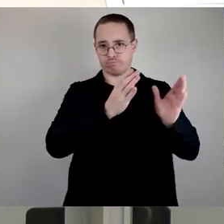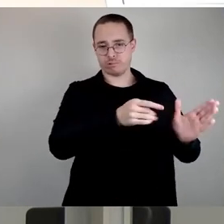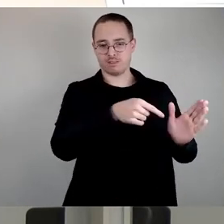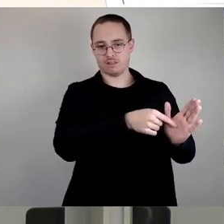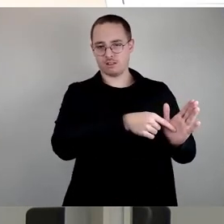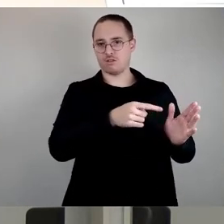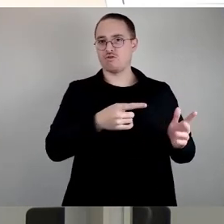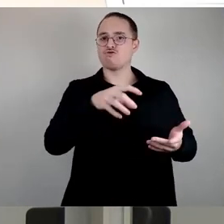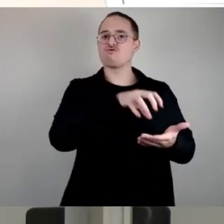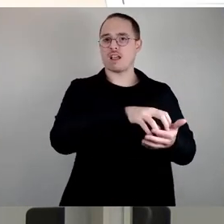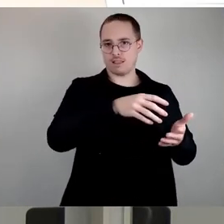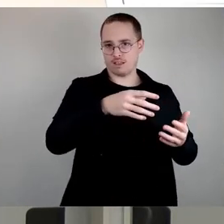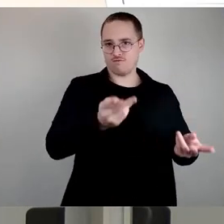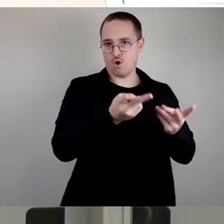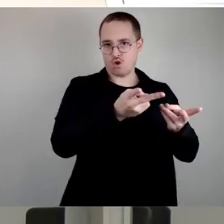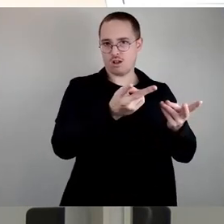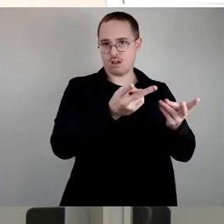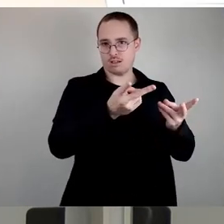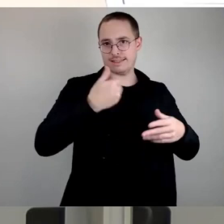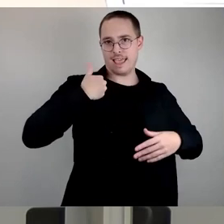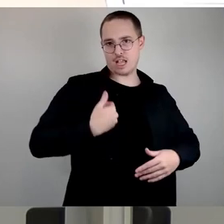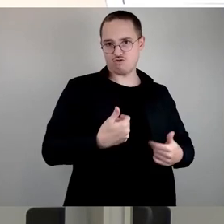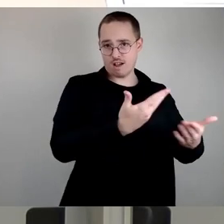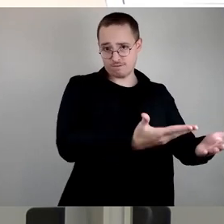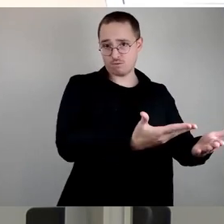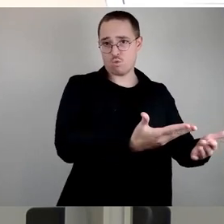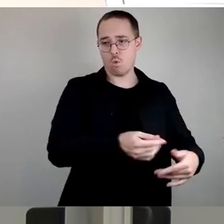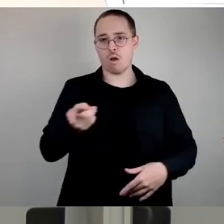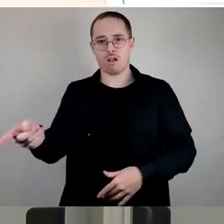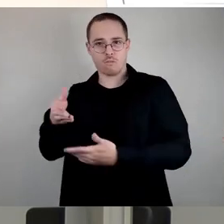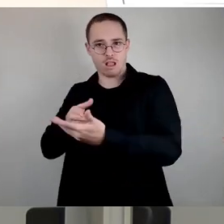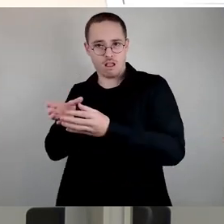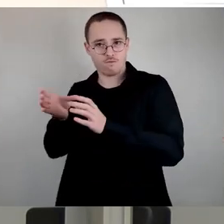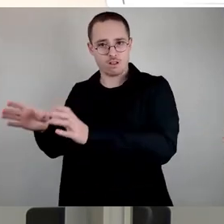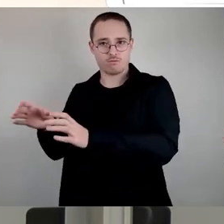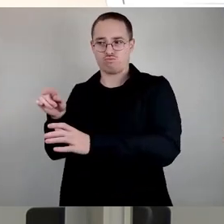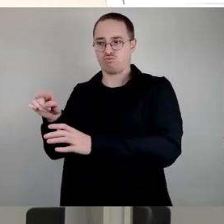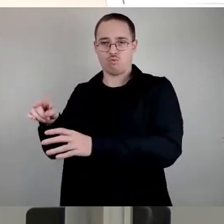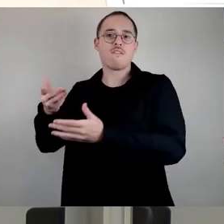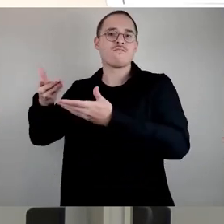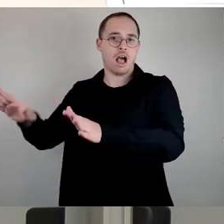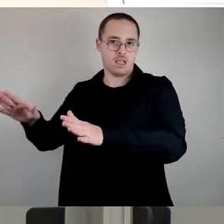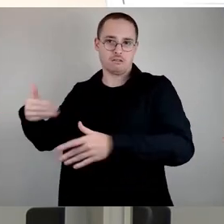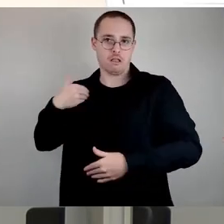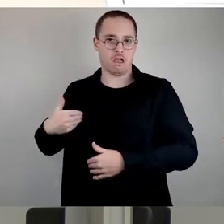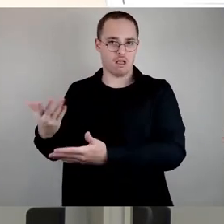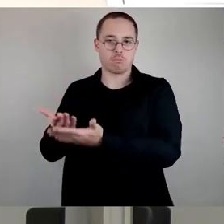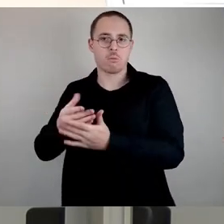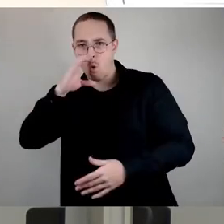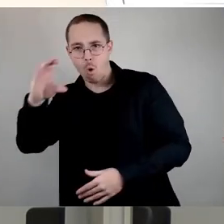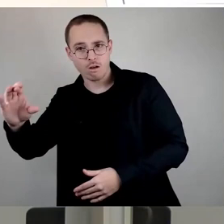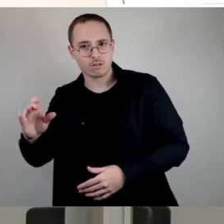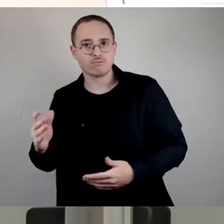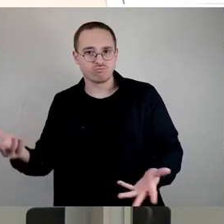die andere Hälfte in freier Trägerschaft. Und die müssen oder gehen eben auch in den Hort. Und ja, die Hälfte von denen